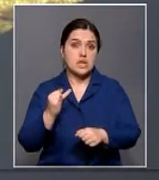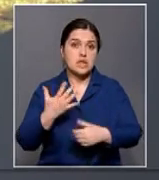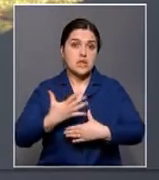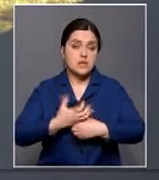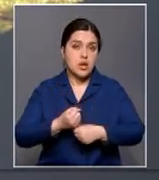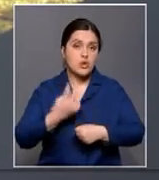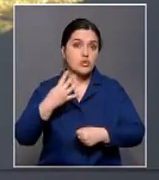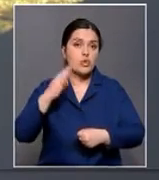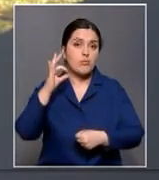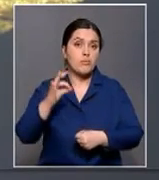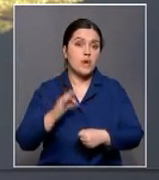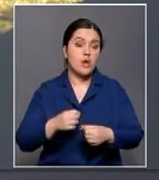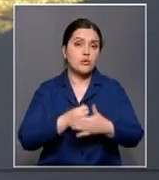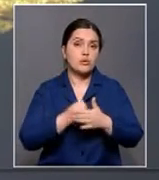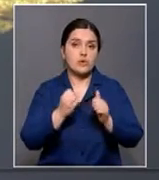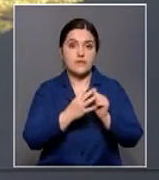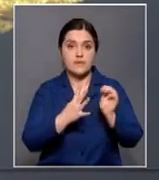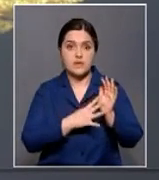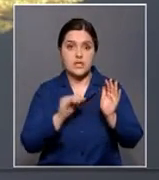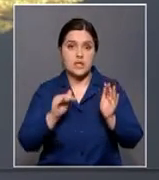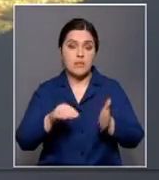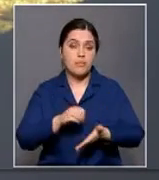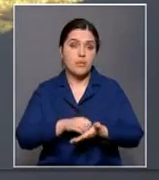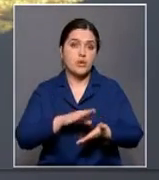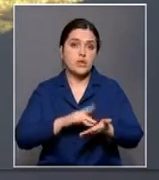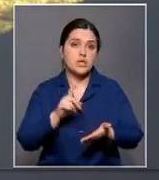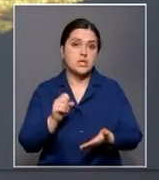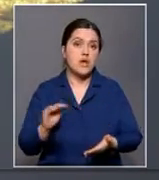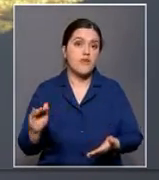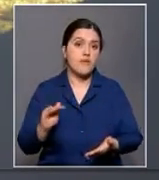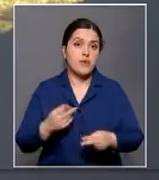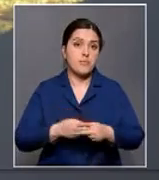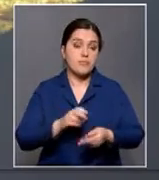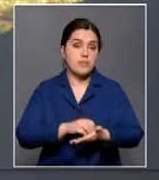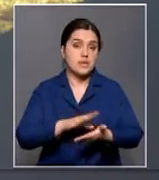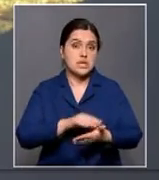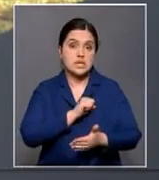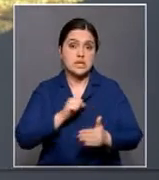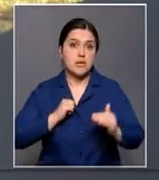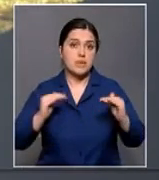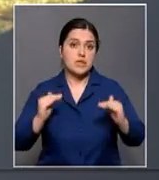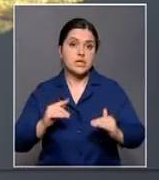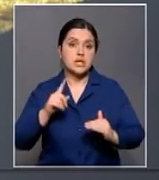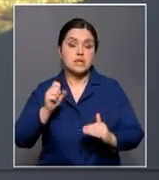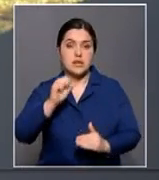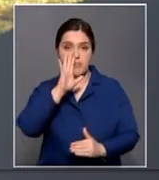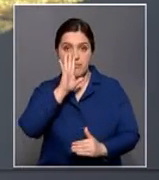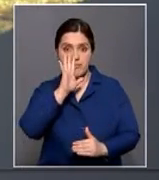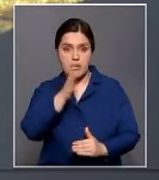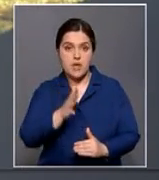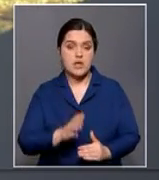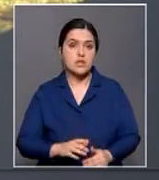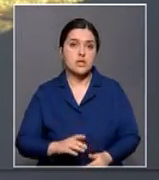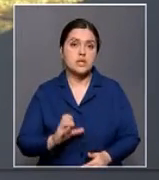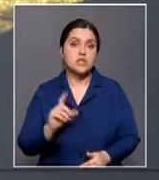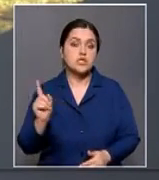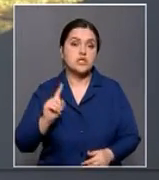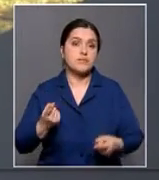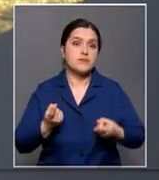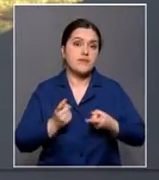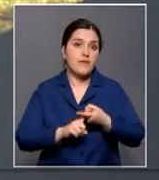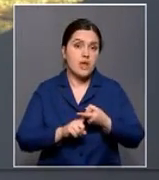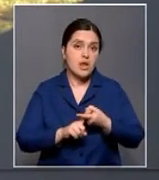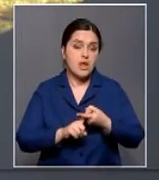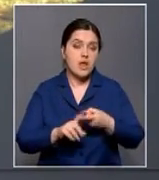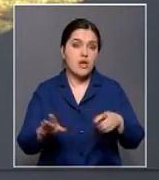сократилось на 40% до 19 тысяч по данным за февраль. Причем этот показатель самый низкий за последние пять лет. С